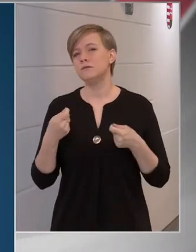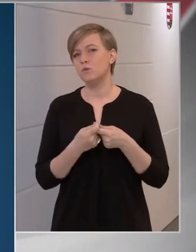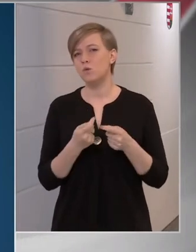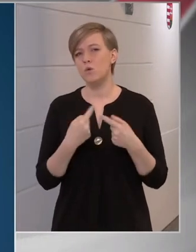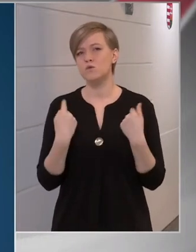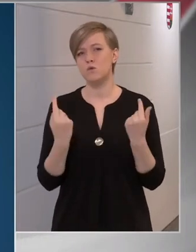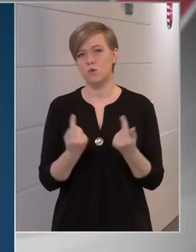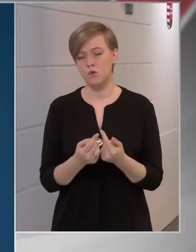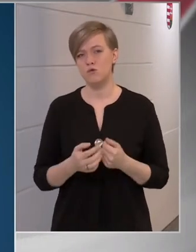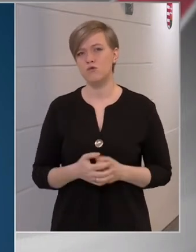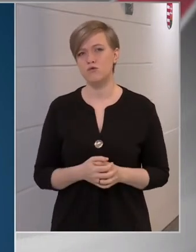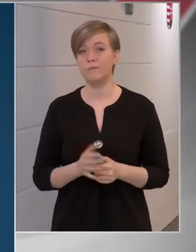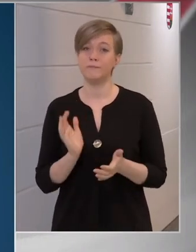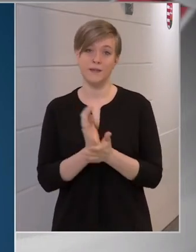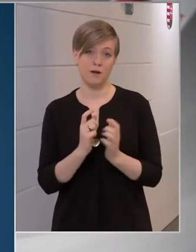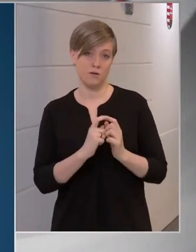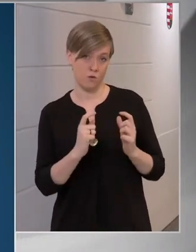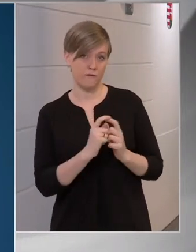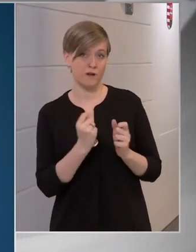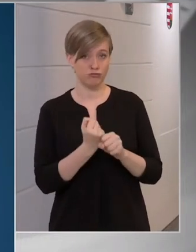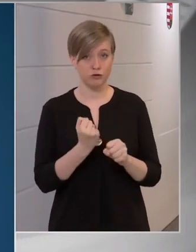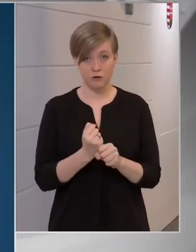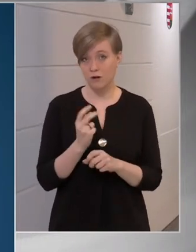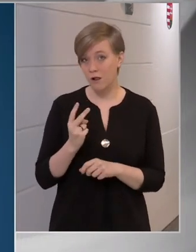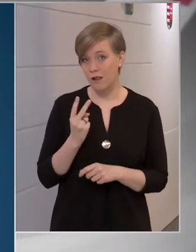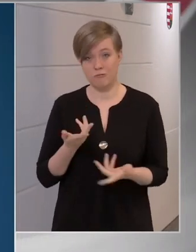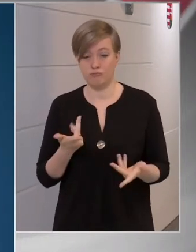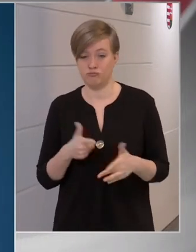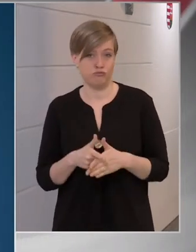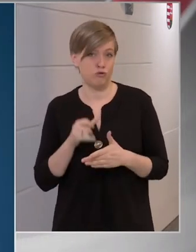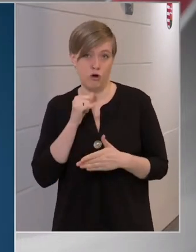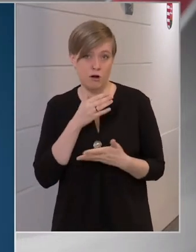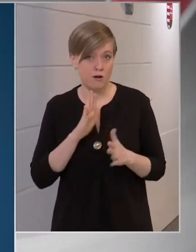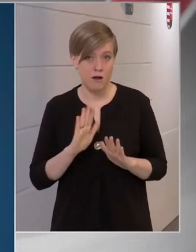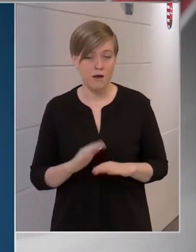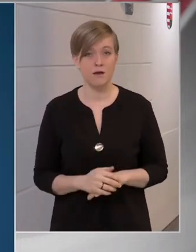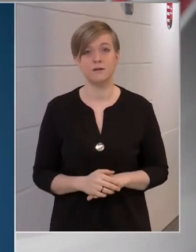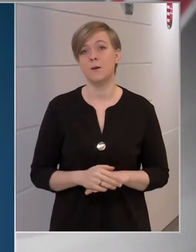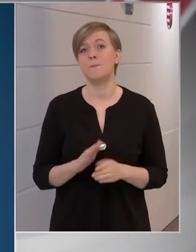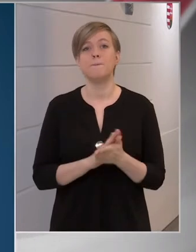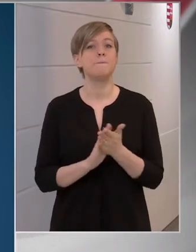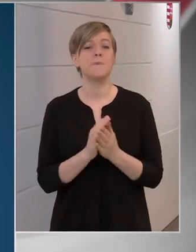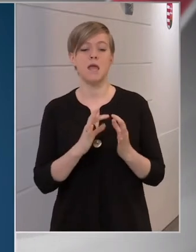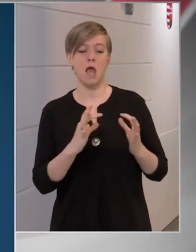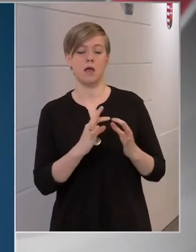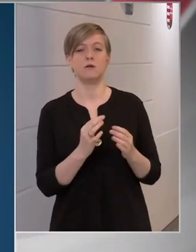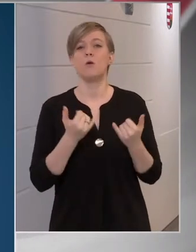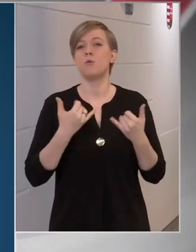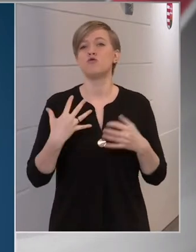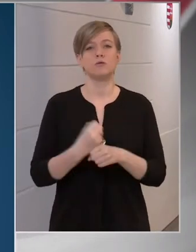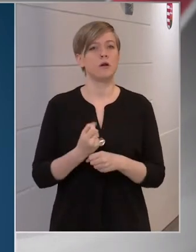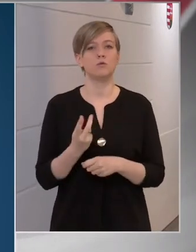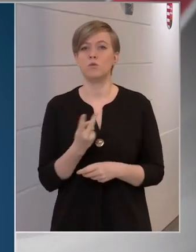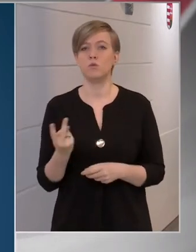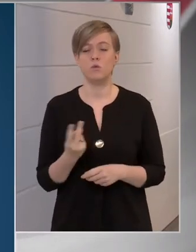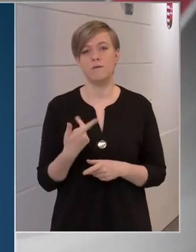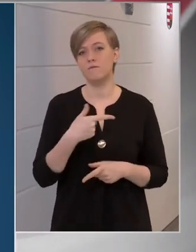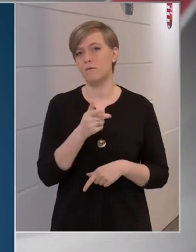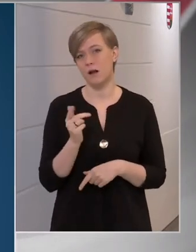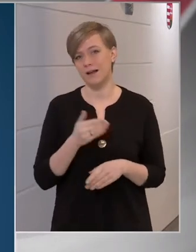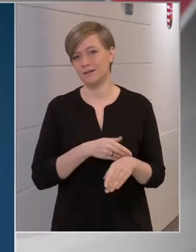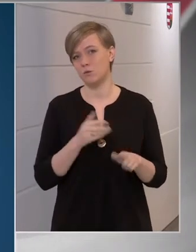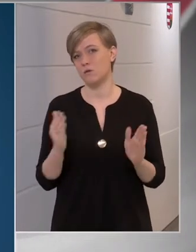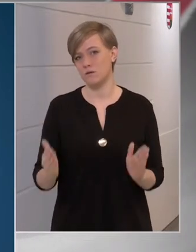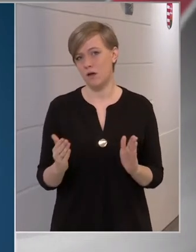igazolványt is gyártani, semmi akadálya annak, hogy ilyen legyen. Most ott tartunk egyébként, ha valaki ebben az